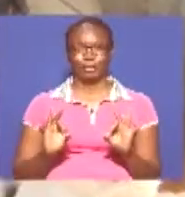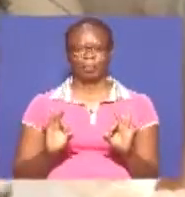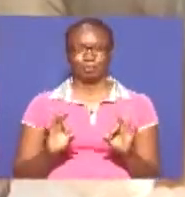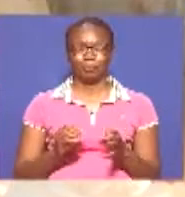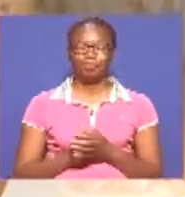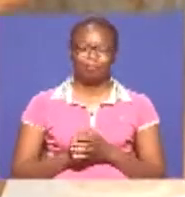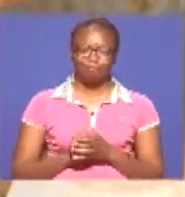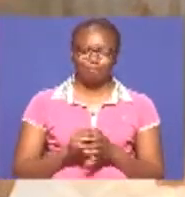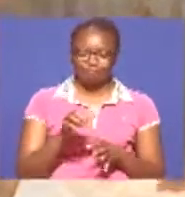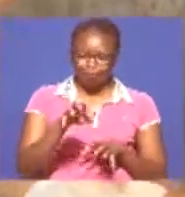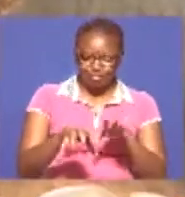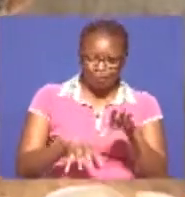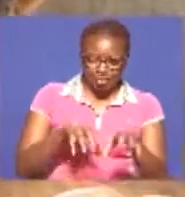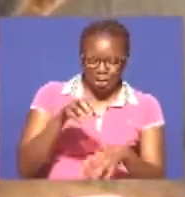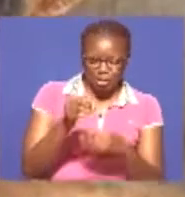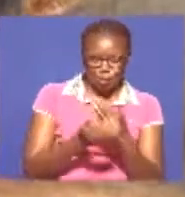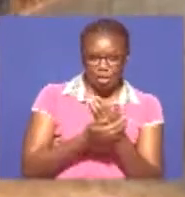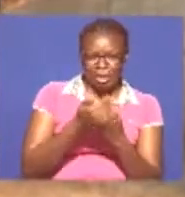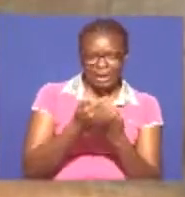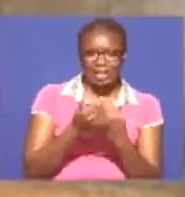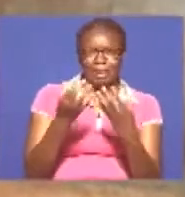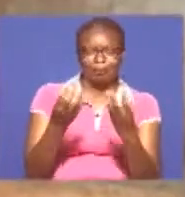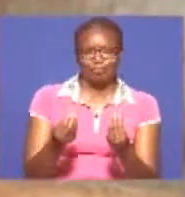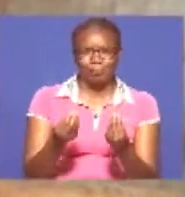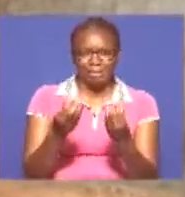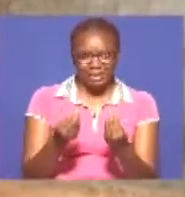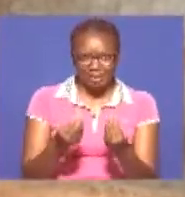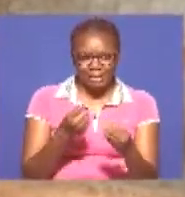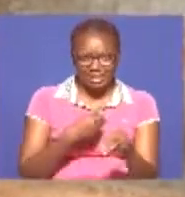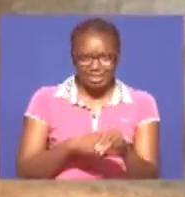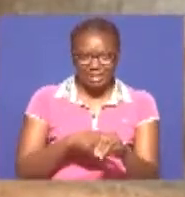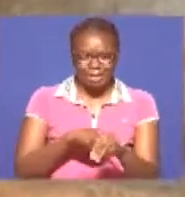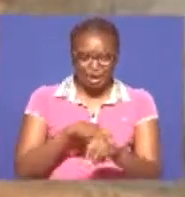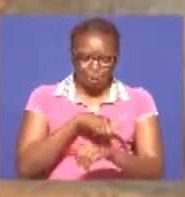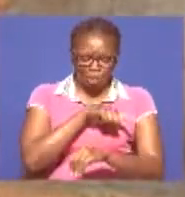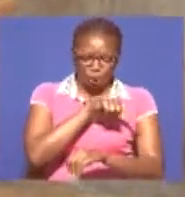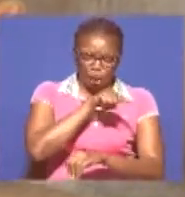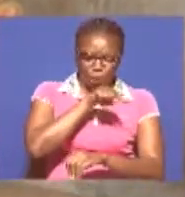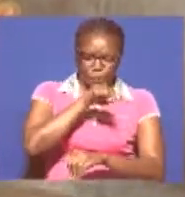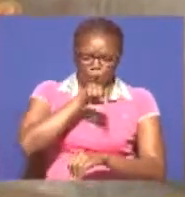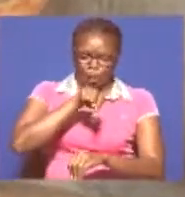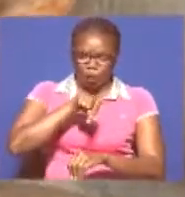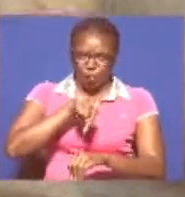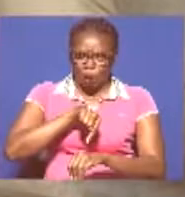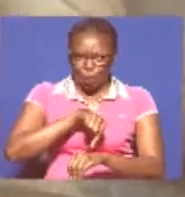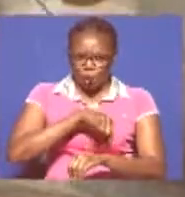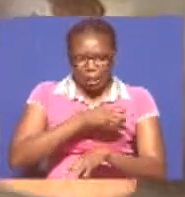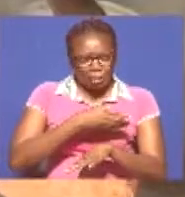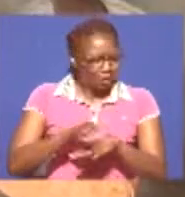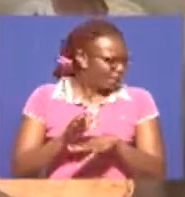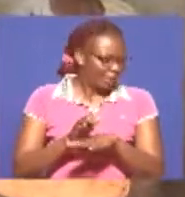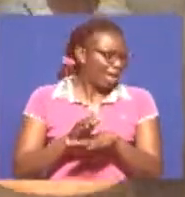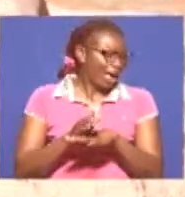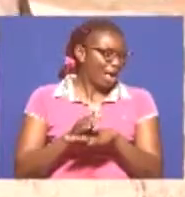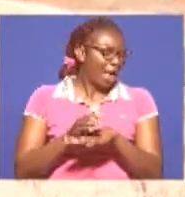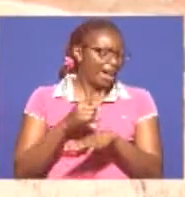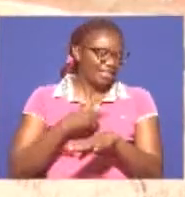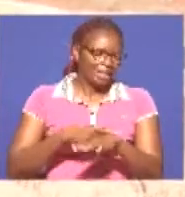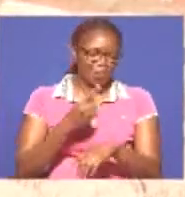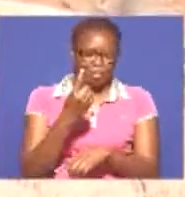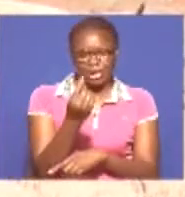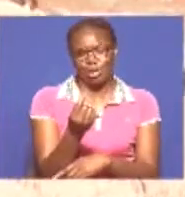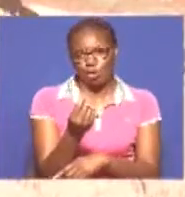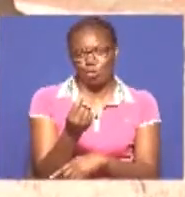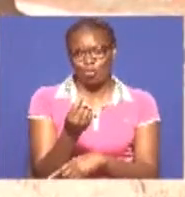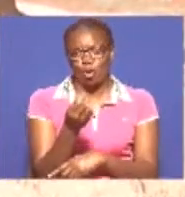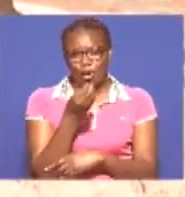Ufugaji wa nyama ni rahisi Kwa ni hauchukui muda wako mwingi Ukiwapa chakula, majisafi na mazingira bora Unamunda